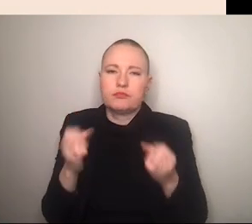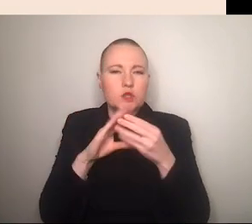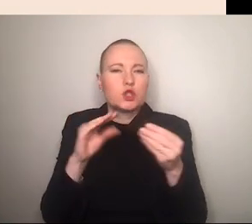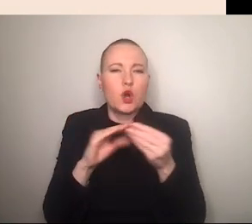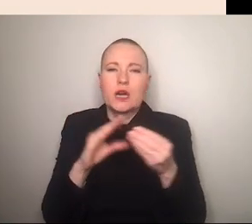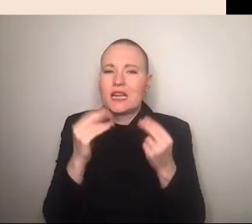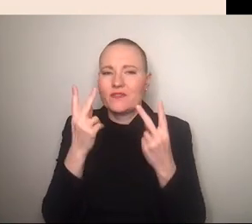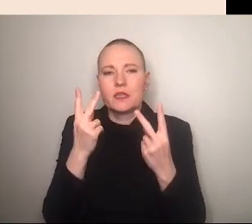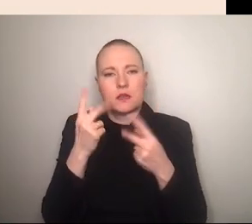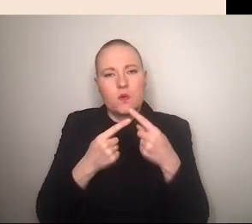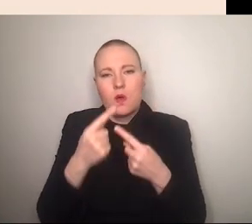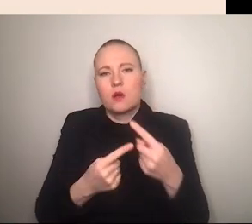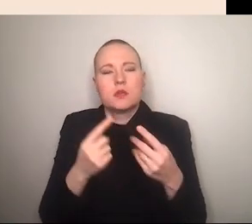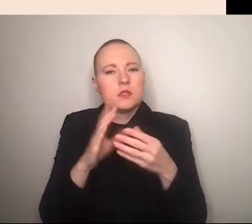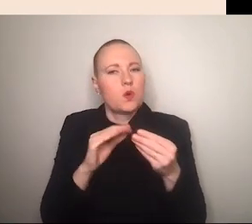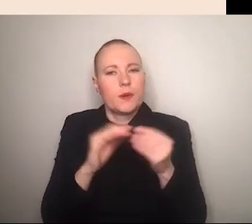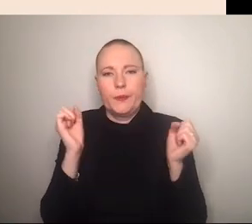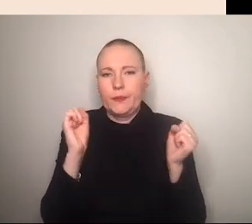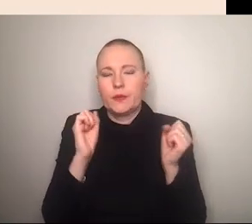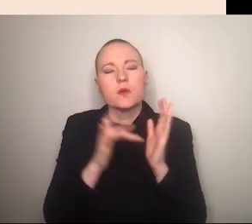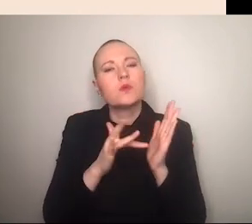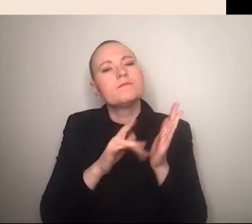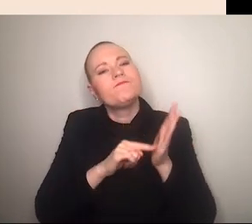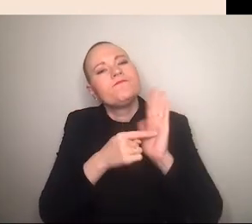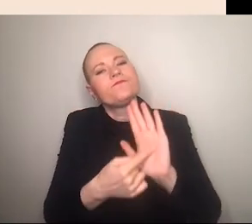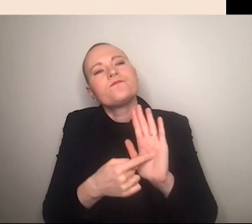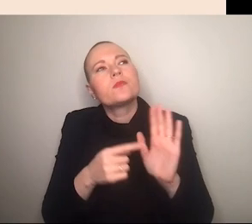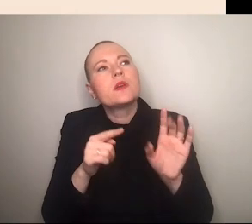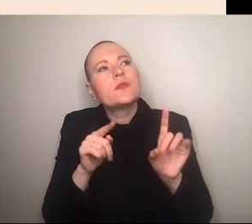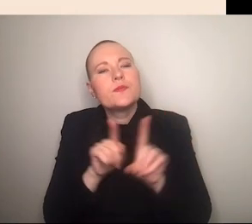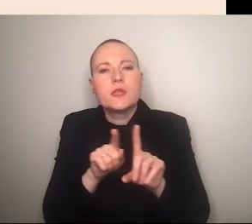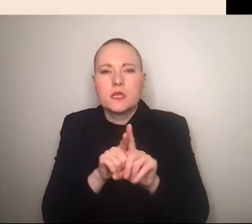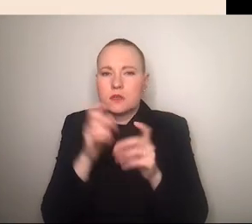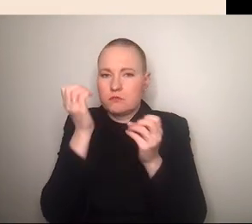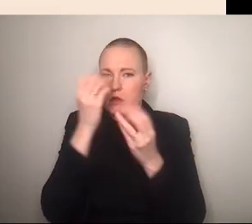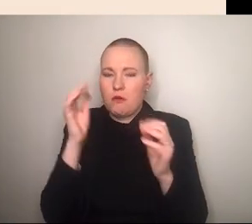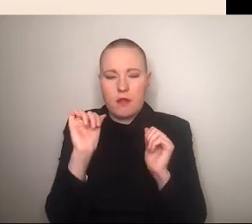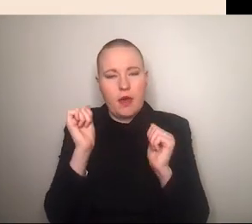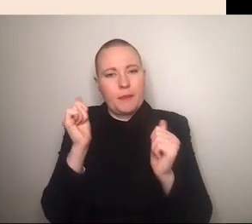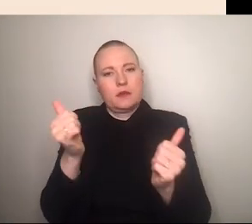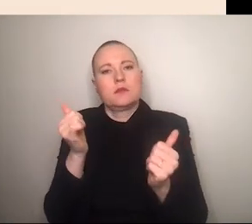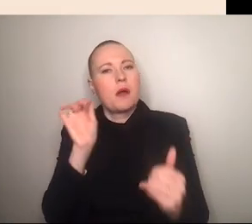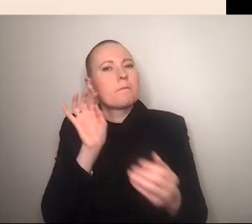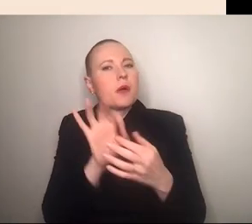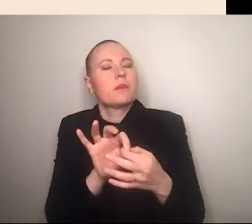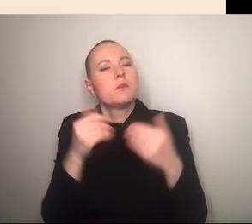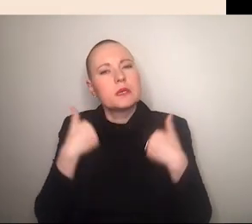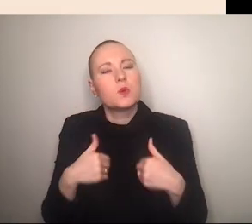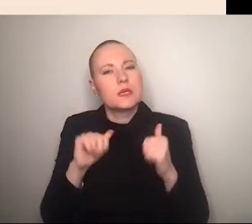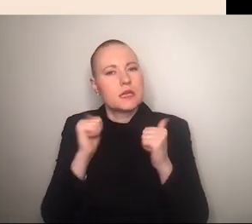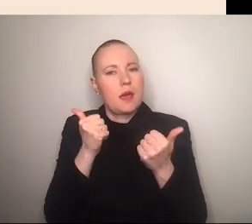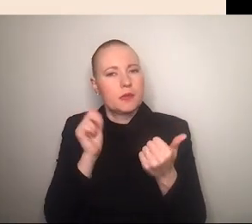entscheidende funktion weil sie eben den anscheinend vermittel noch unmittelbarer am leben oder am vermeintlich persönlichen leben